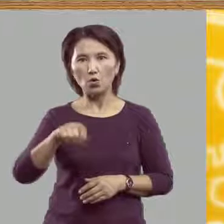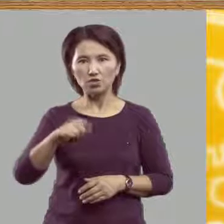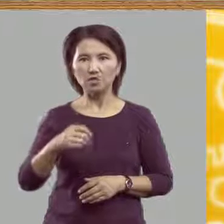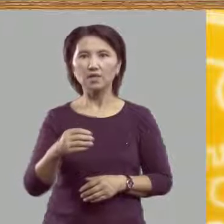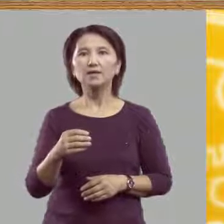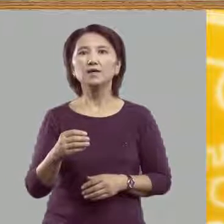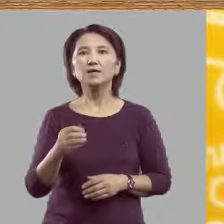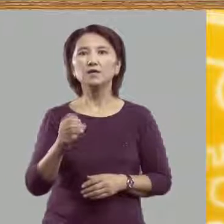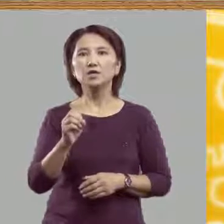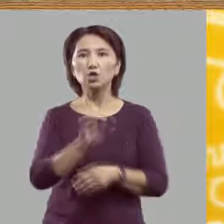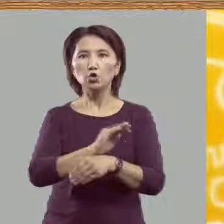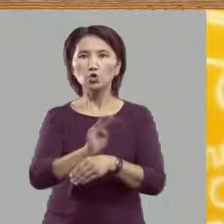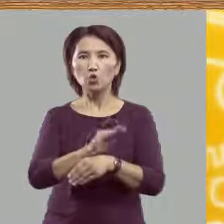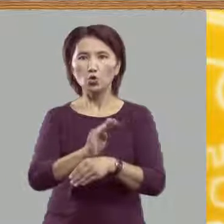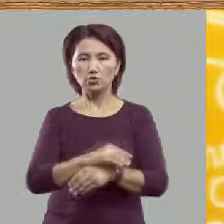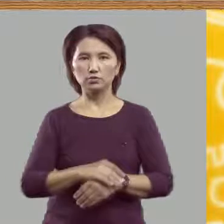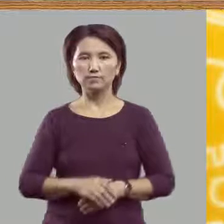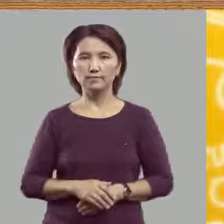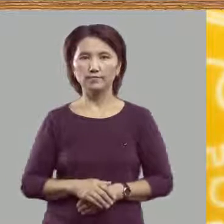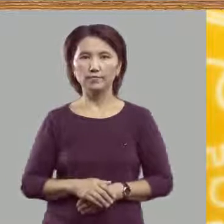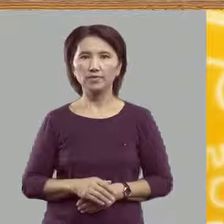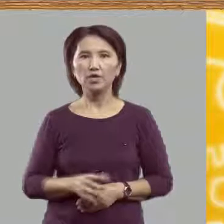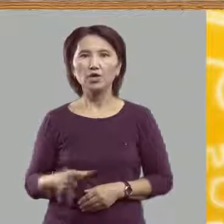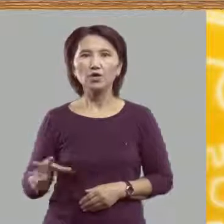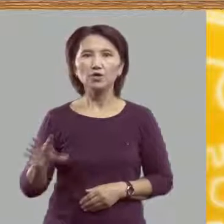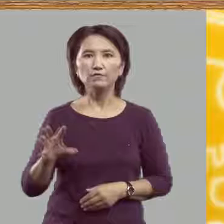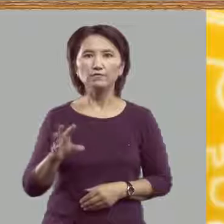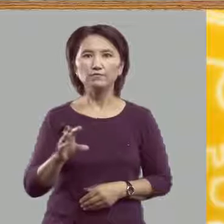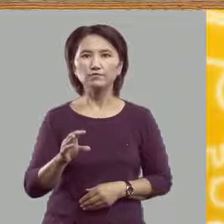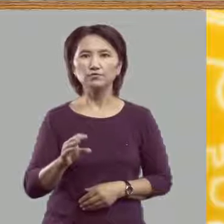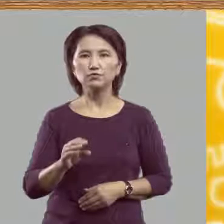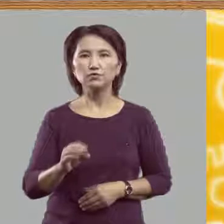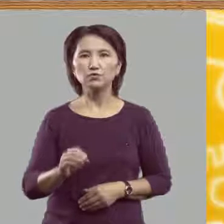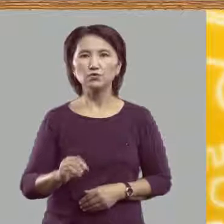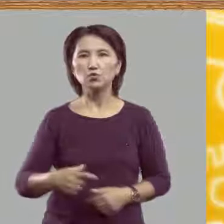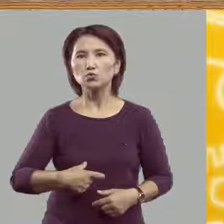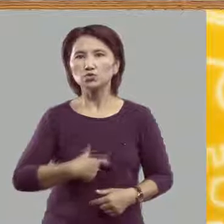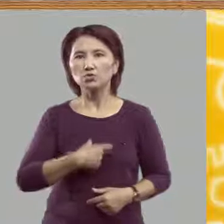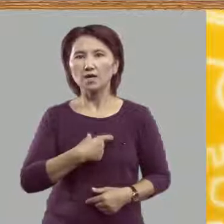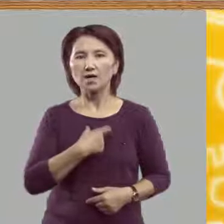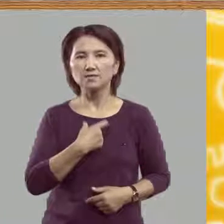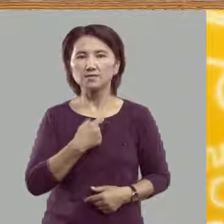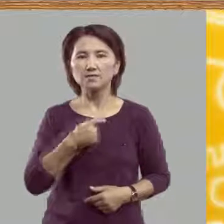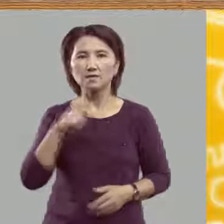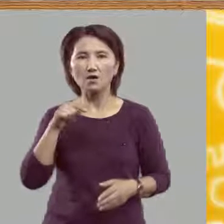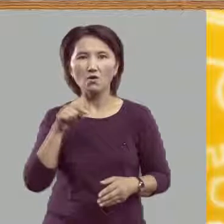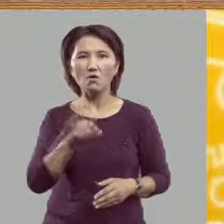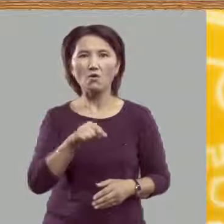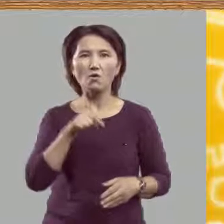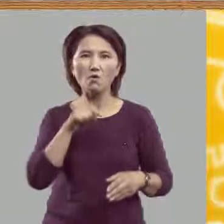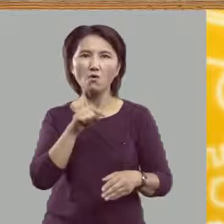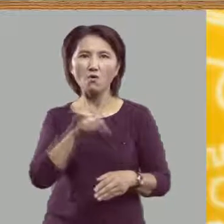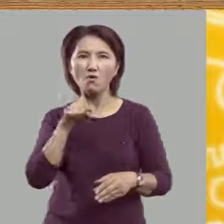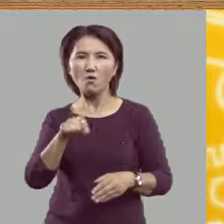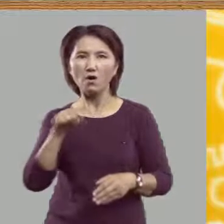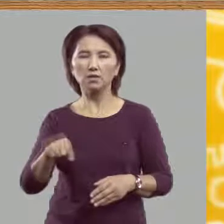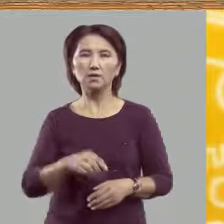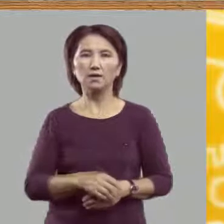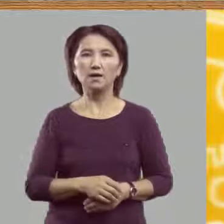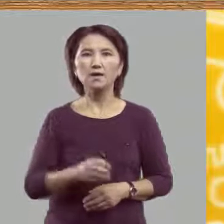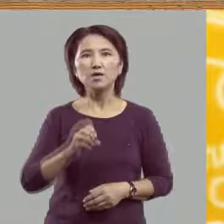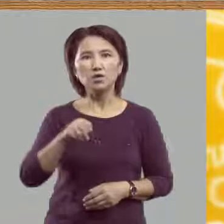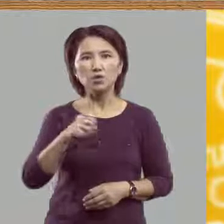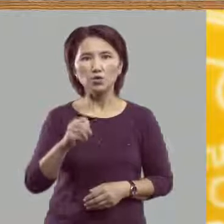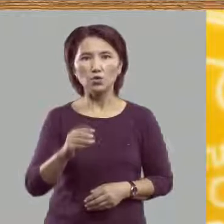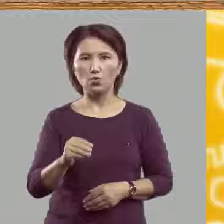Ёж. И всё ужасно колко. И Ёж, и Ёрш, и Ёлка.